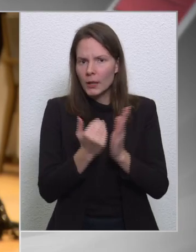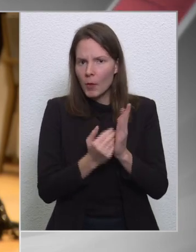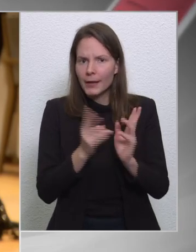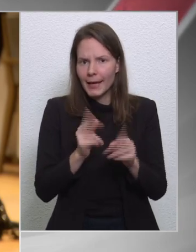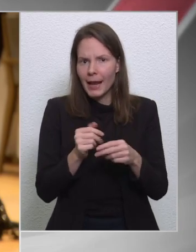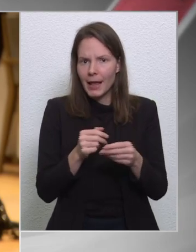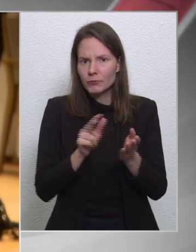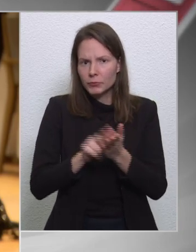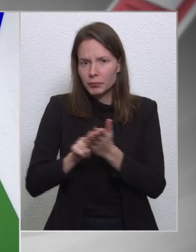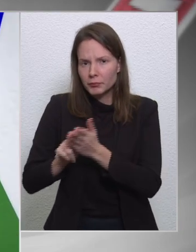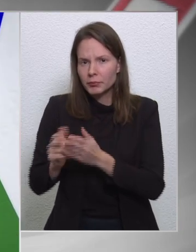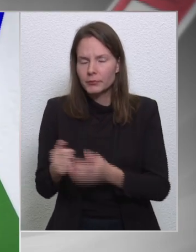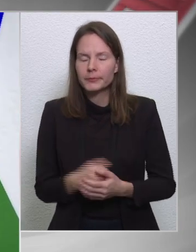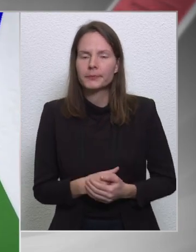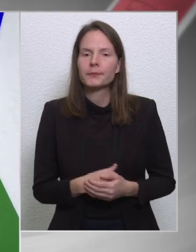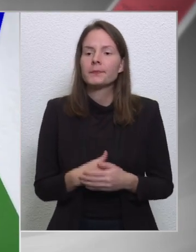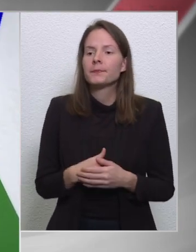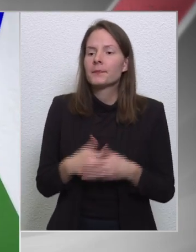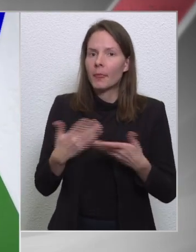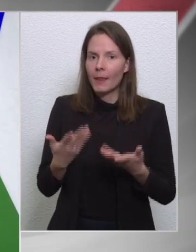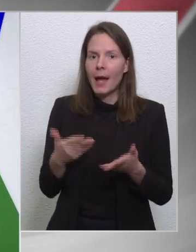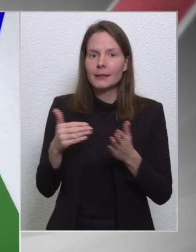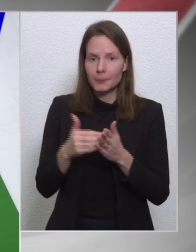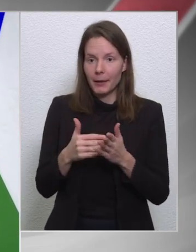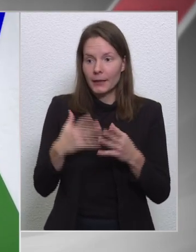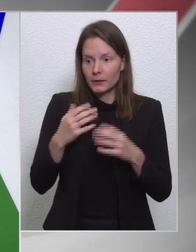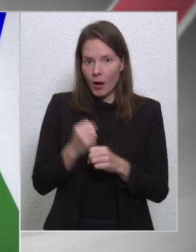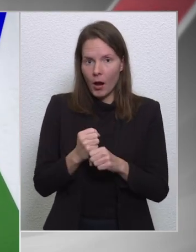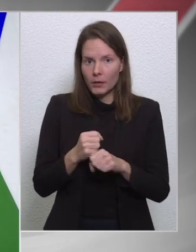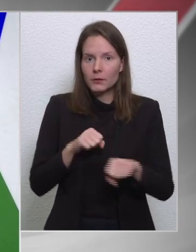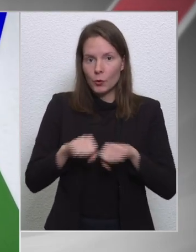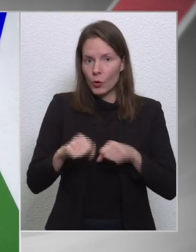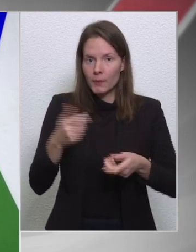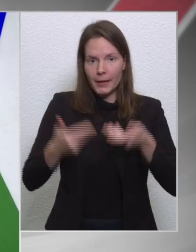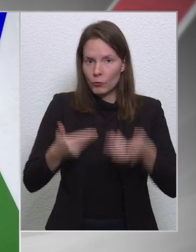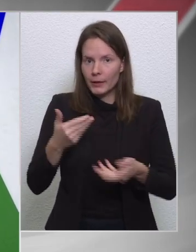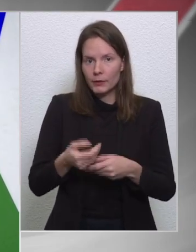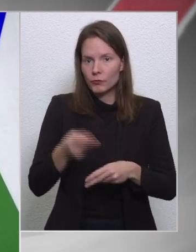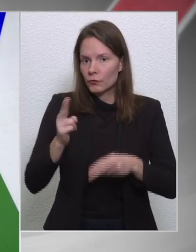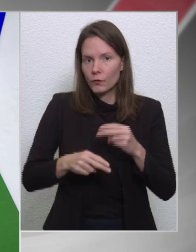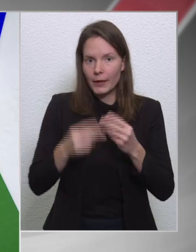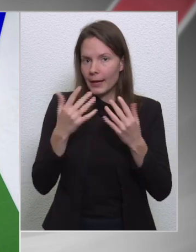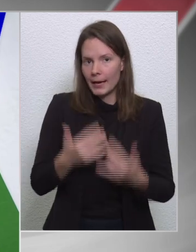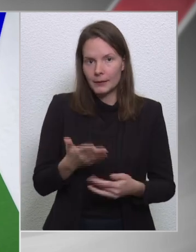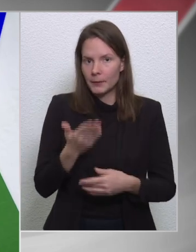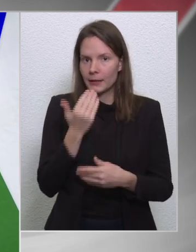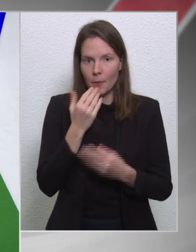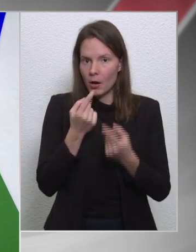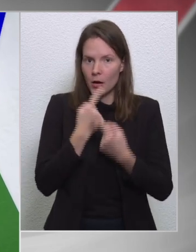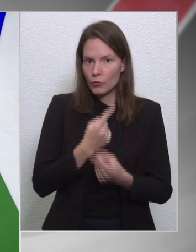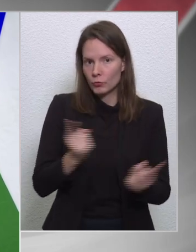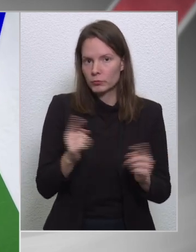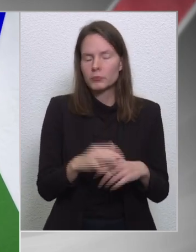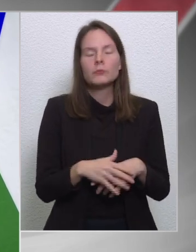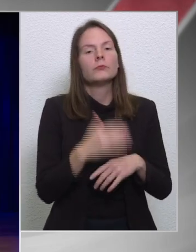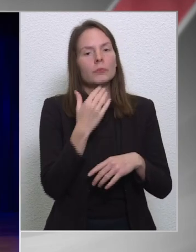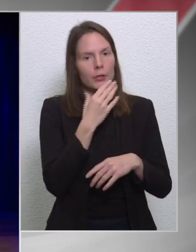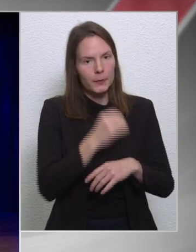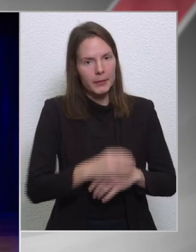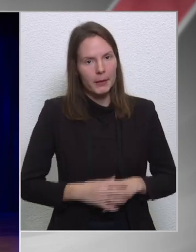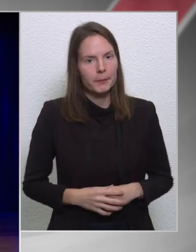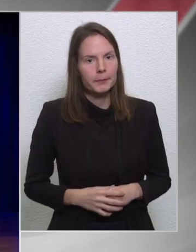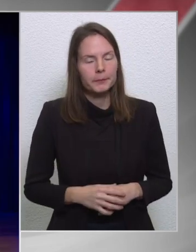meghozni a kormánynak. Igen, tart még a kormányülést, végigeledményt nem hirdetnék a kormány döntéseiről. Köszönöm szépen.